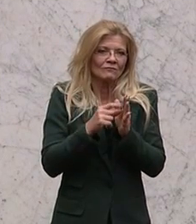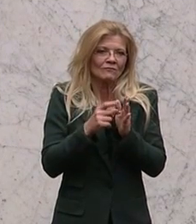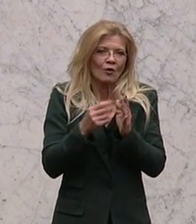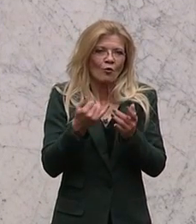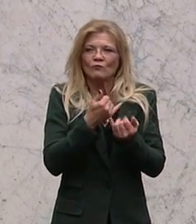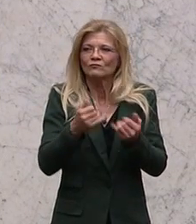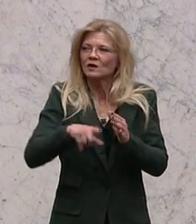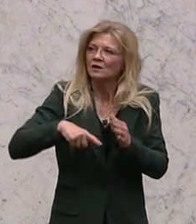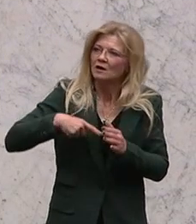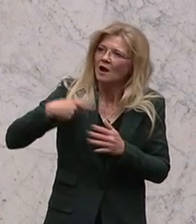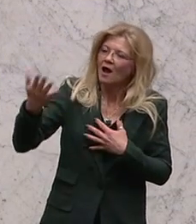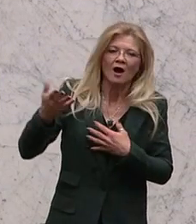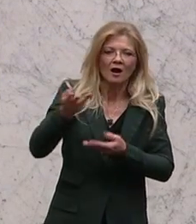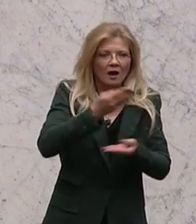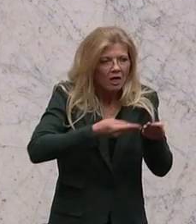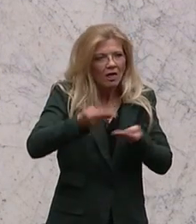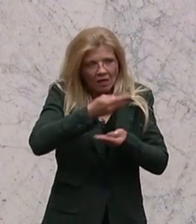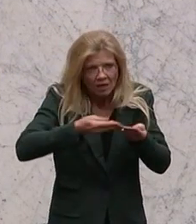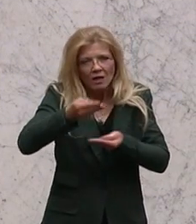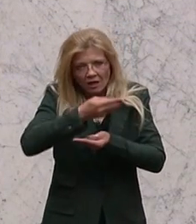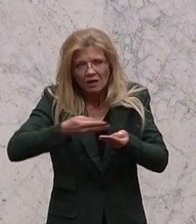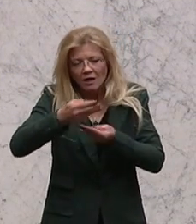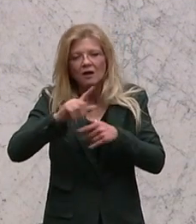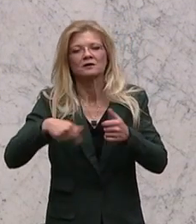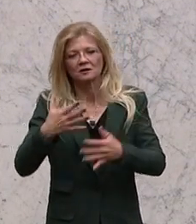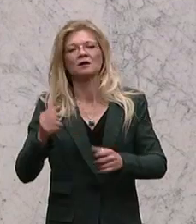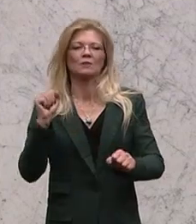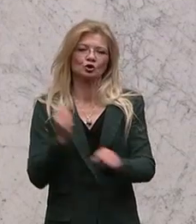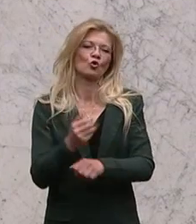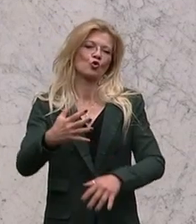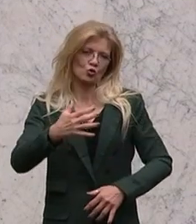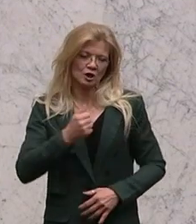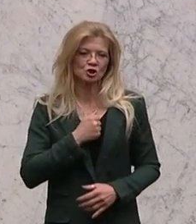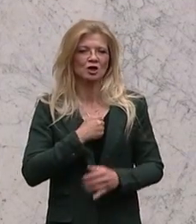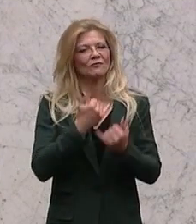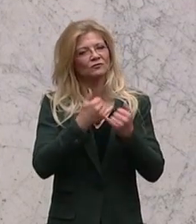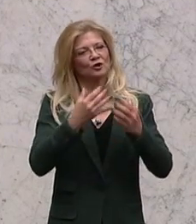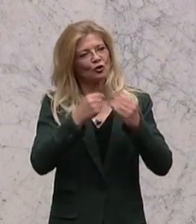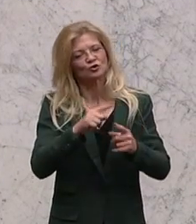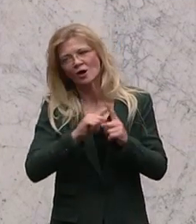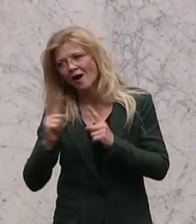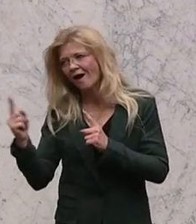Lösungsansatz gekommen sind, mit der alle Beteiligten meines Erachtens noch sehr gut leben können. Dankeschön.